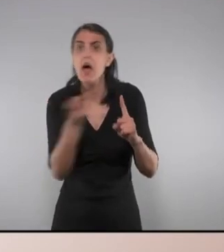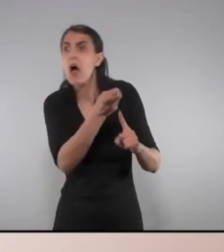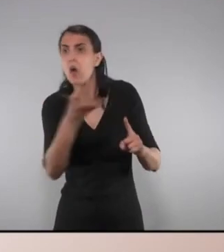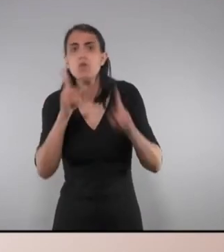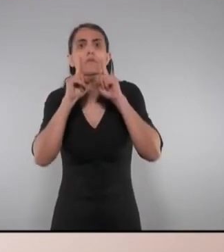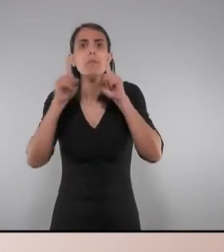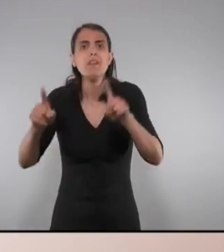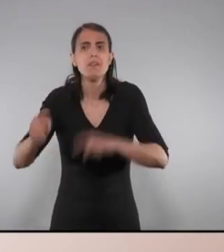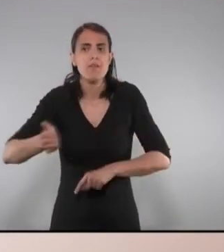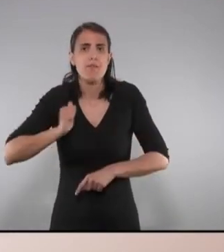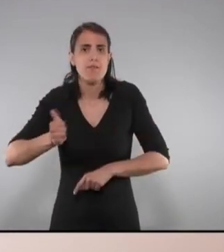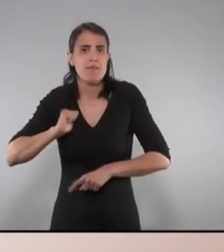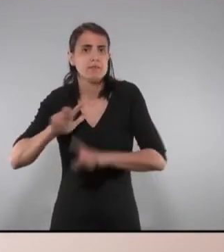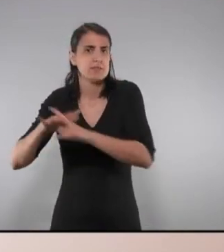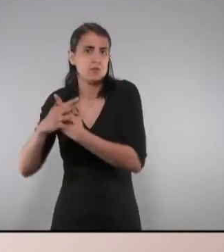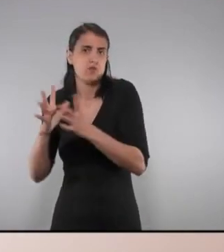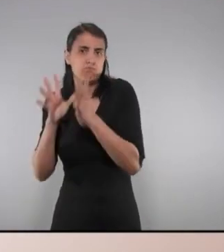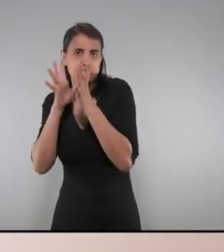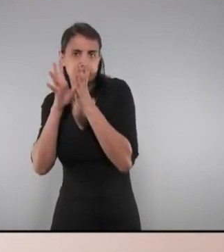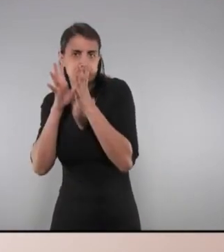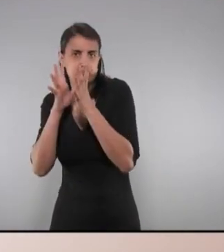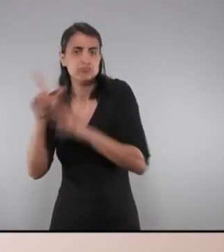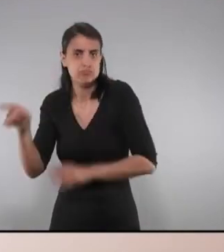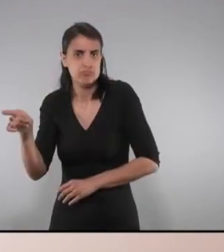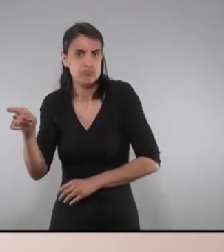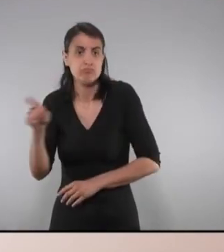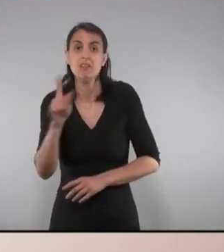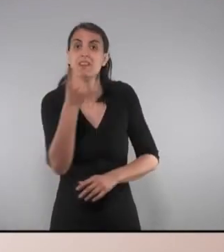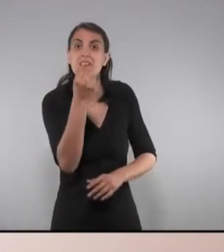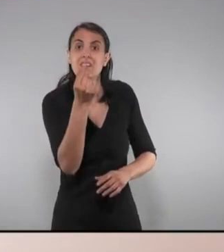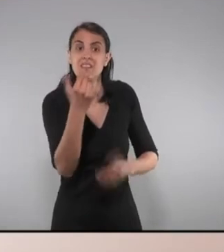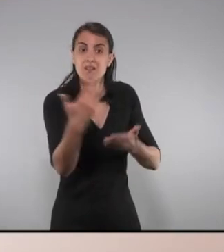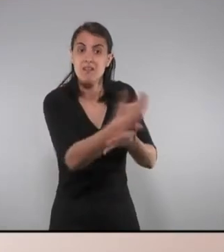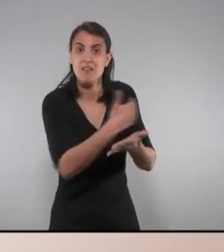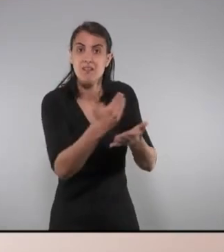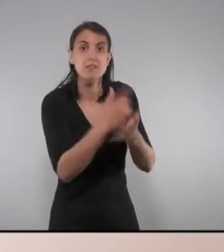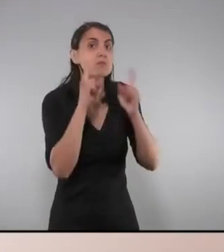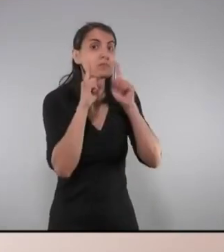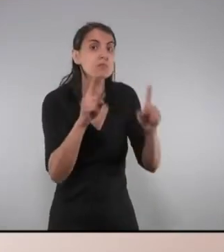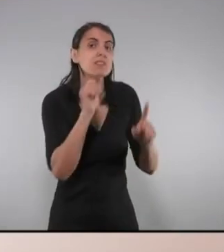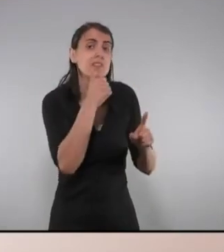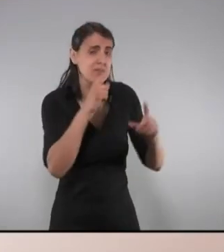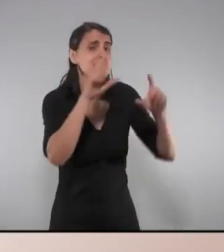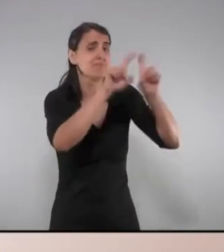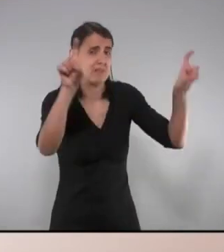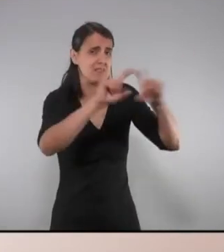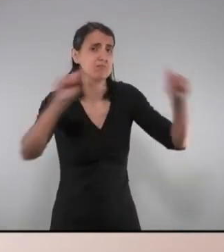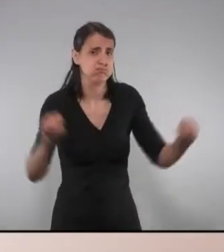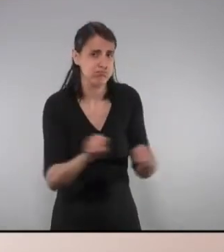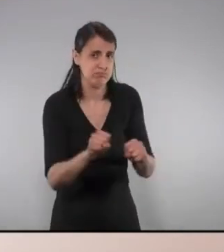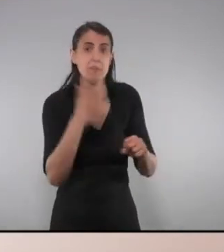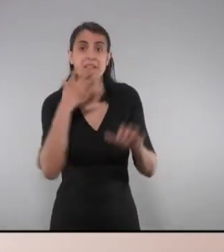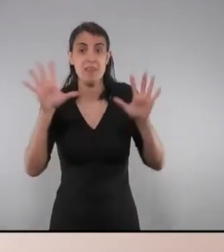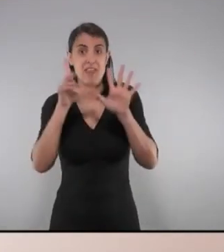benefici a costa d'una situació veritablement dramàtica. Curiosament, qui es va beneficiar d'aquests recursos van ser els grans grups que tots coneixem. Per posar un exemple, dels 10